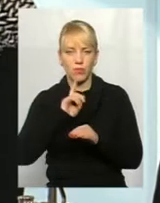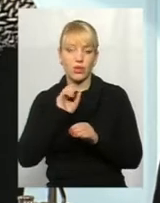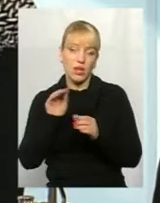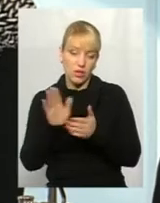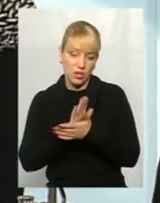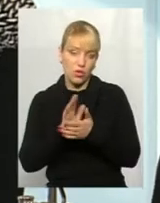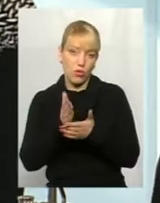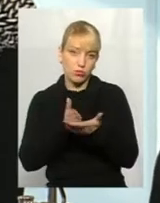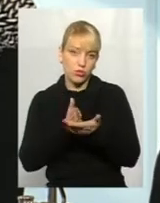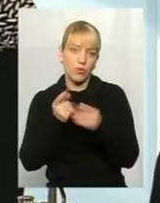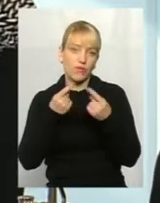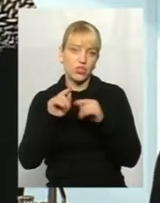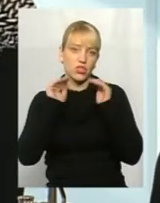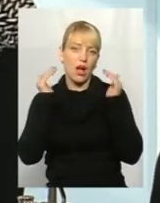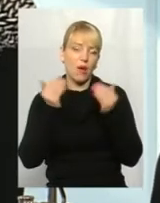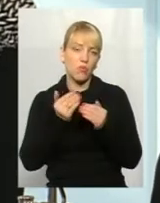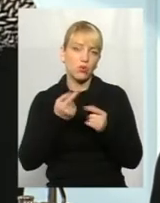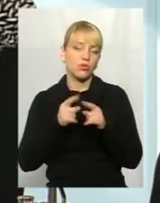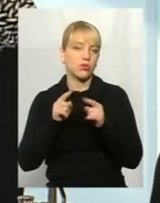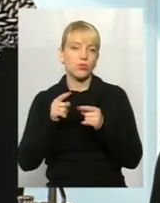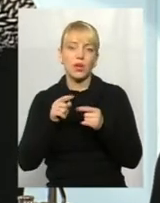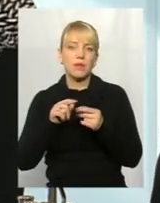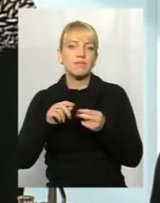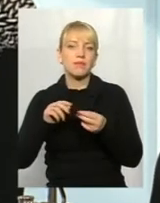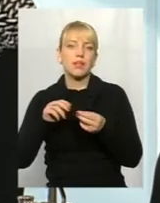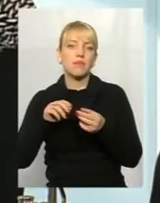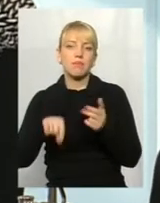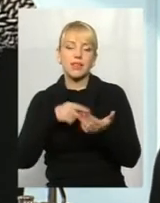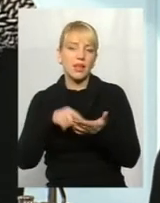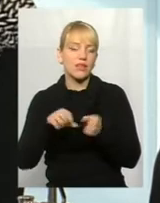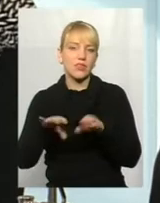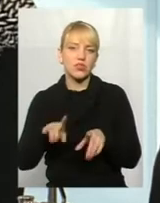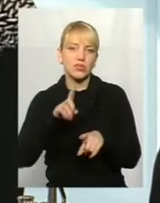іншій амбулаторії. Так що ці питання вирішуються дуже просто.